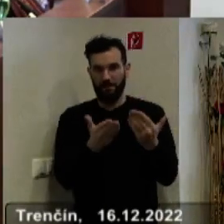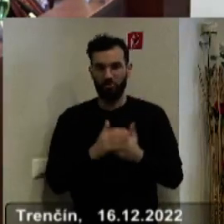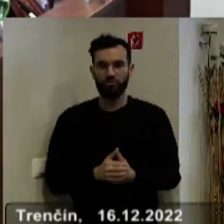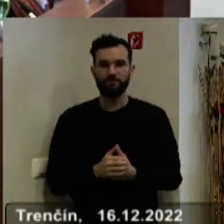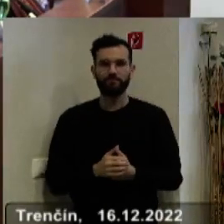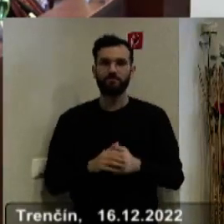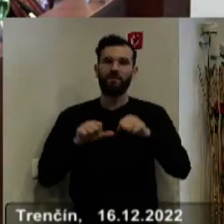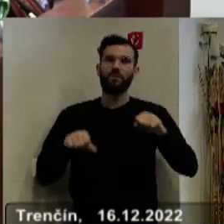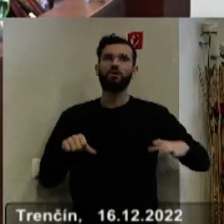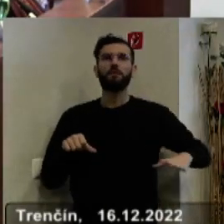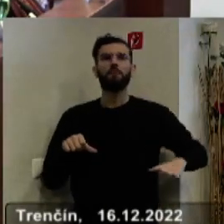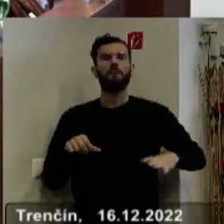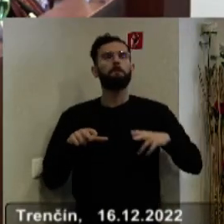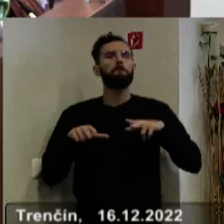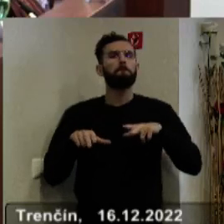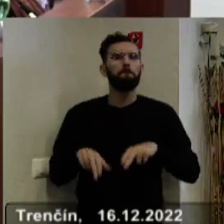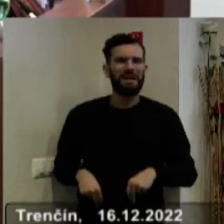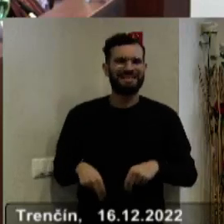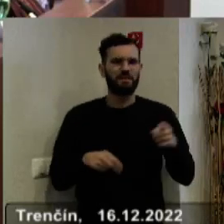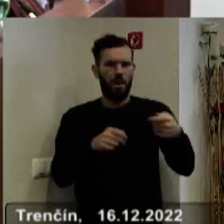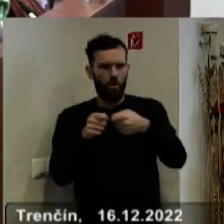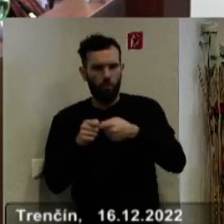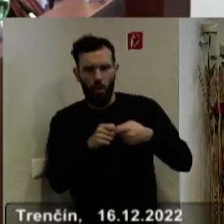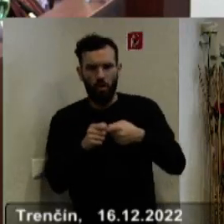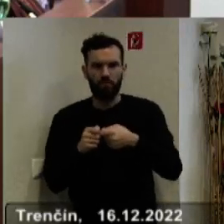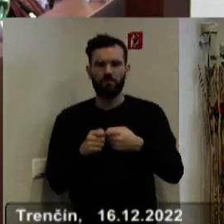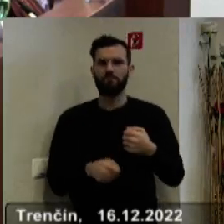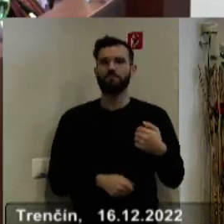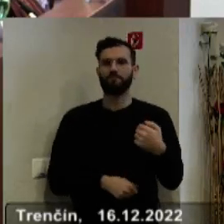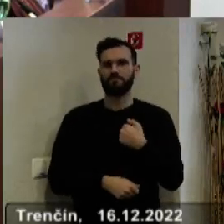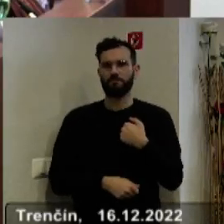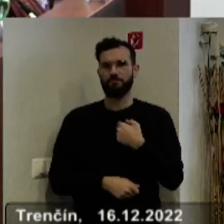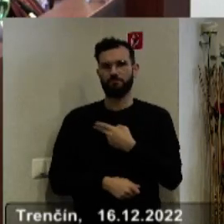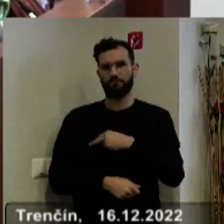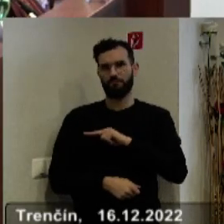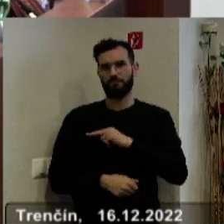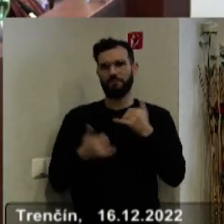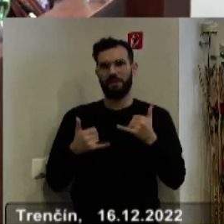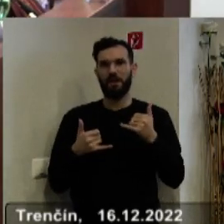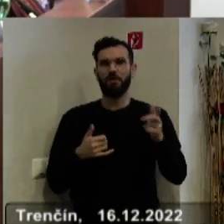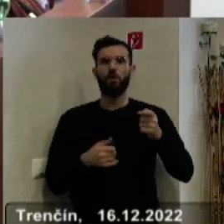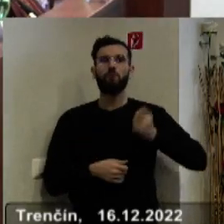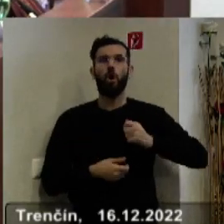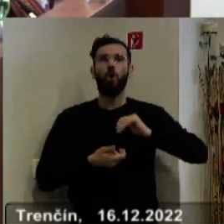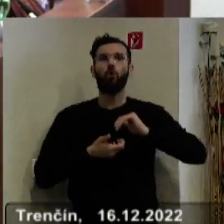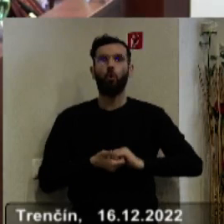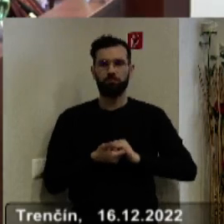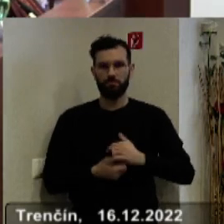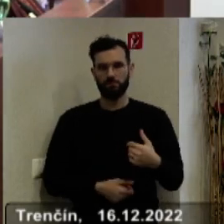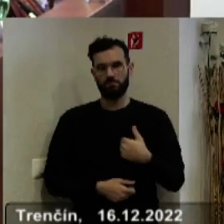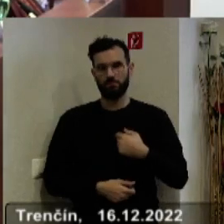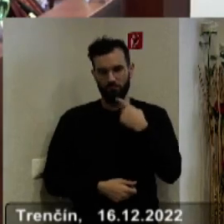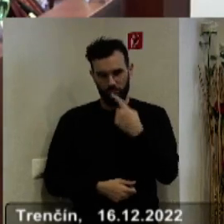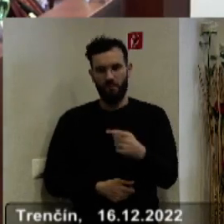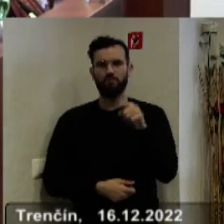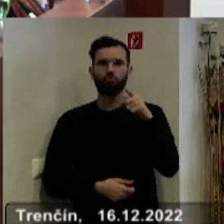Kožený pán predseda, vážené kolegyne, kolegovia, ja vystupujem menej nášho poslaneckého klubu a chcem povedať, že